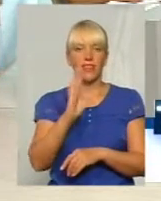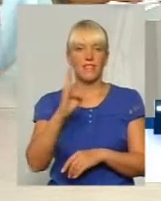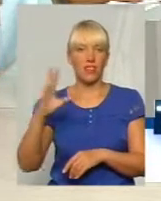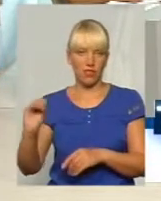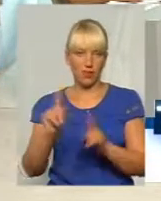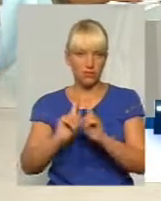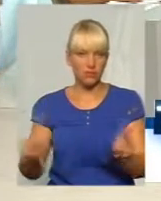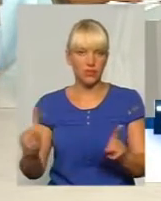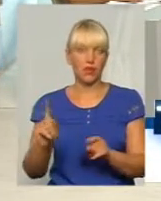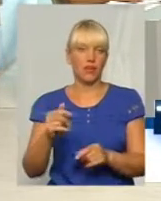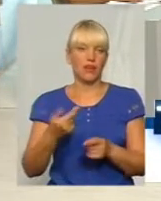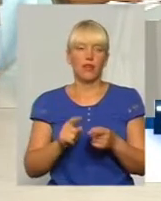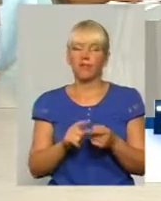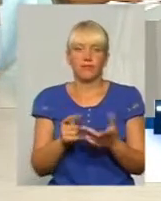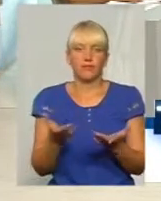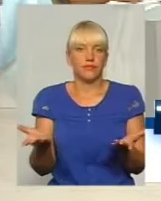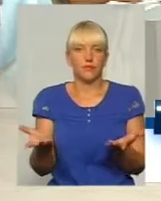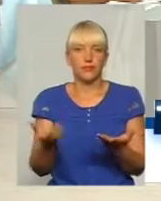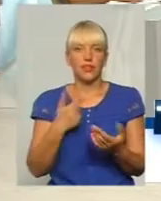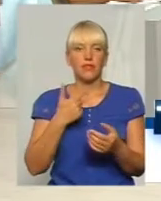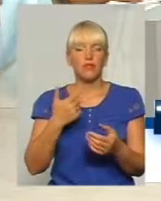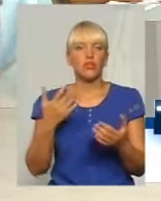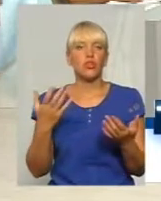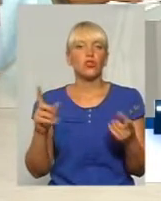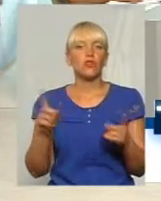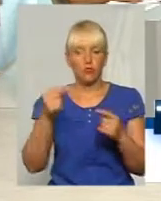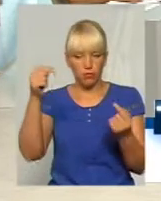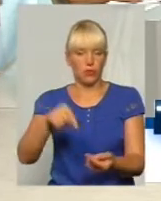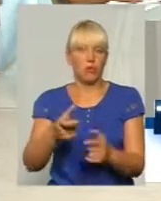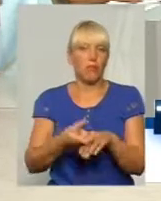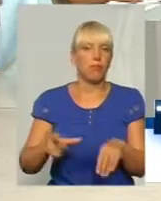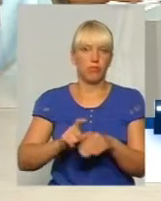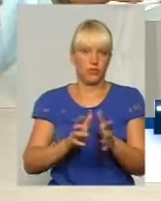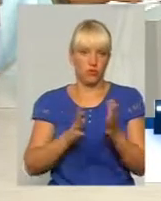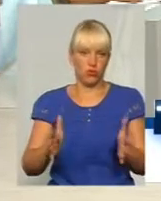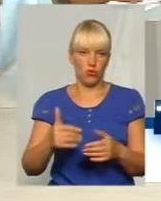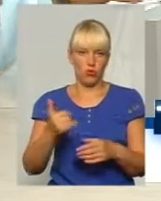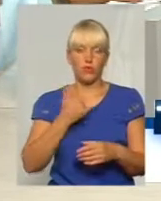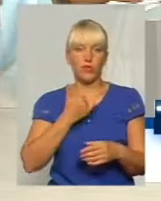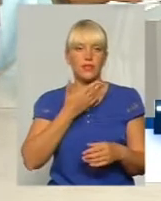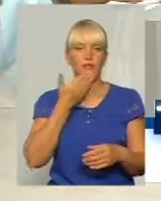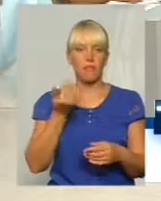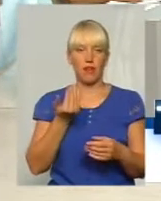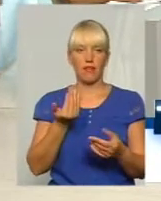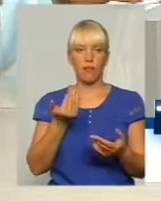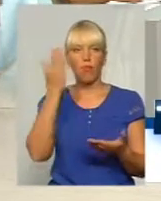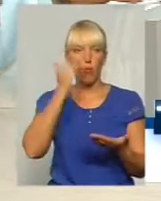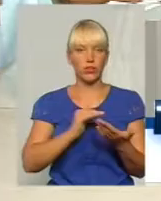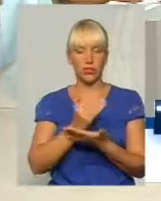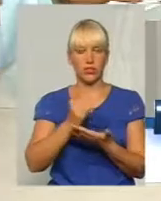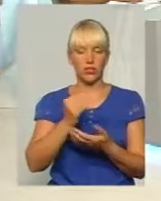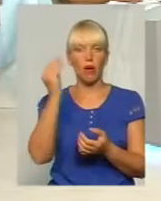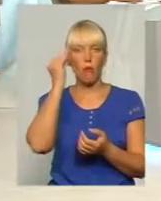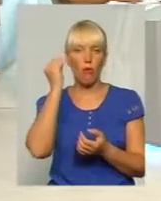ситуації. Чому? Тому що, насправді, виходить, що в нас відсутня якась опозиція, чи відсутні інші якісь політичні погляди.